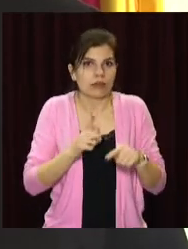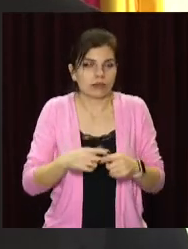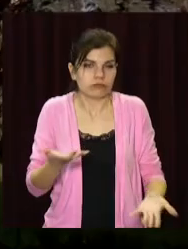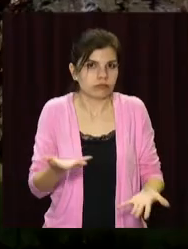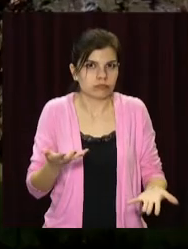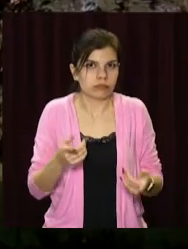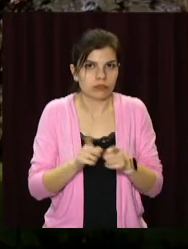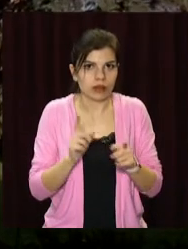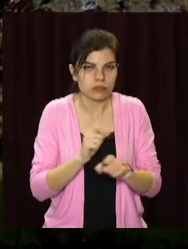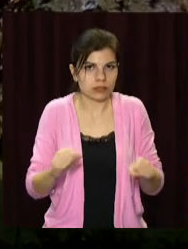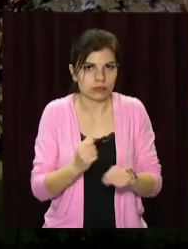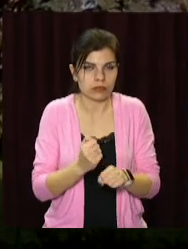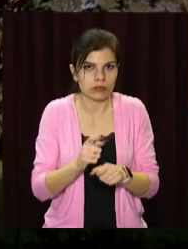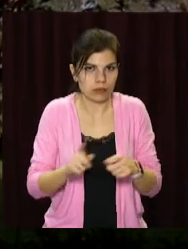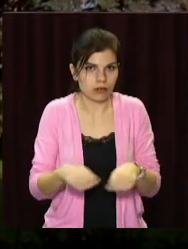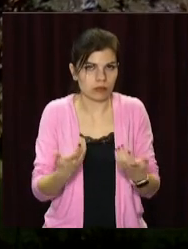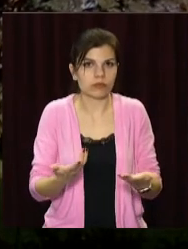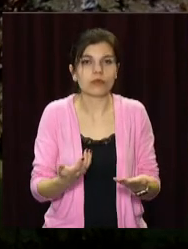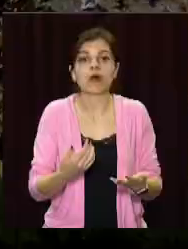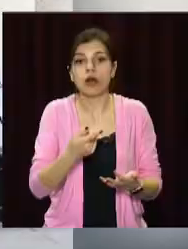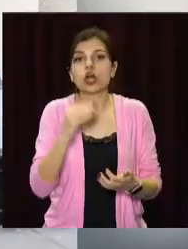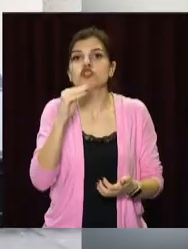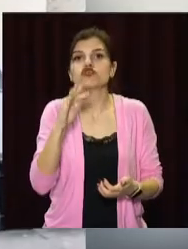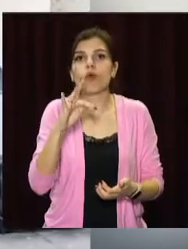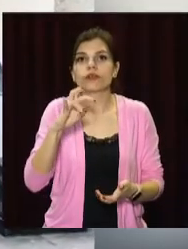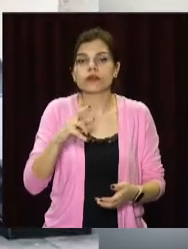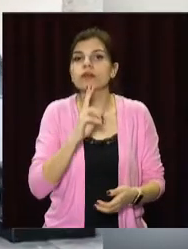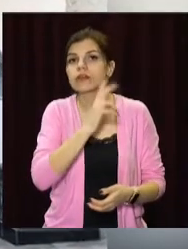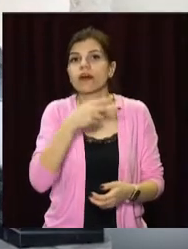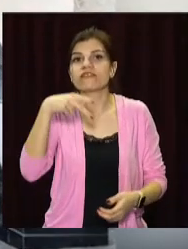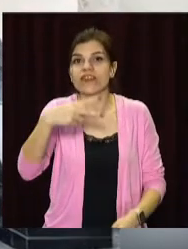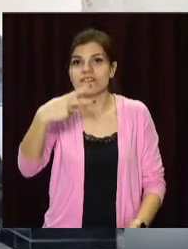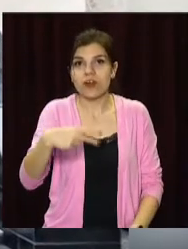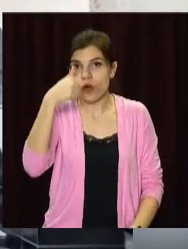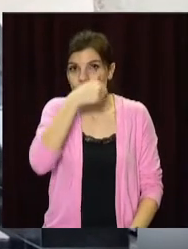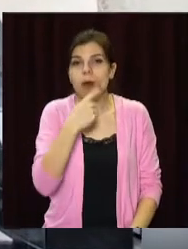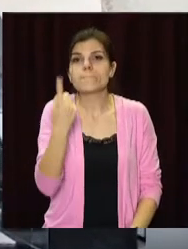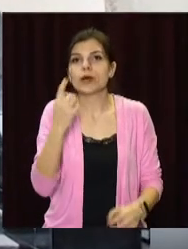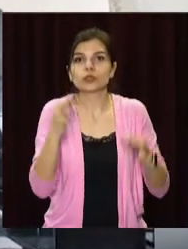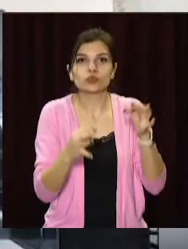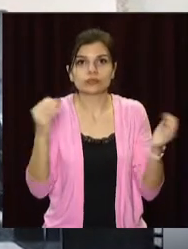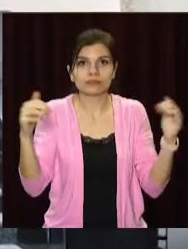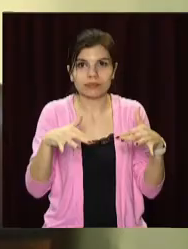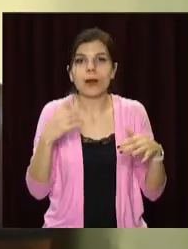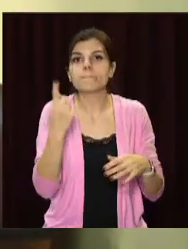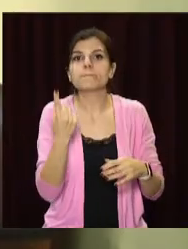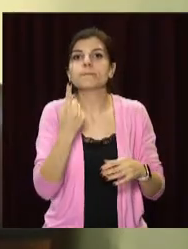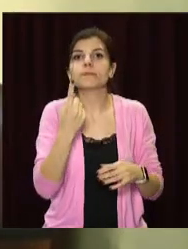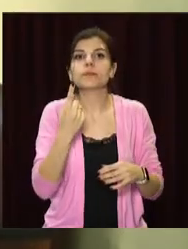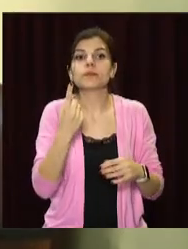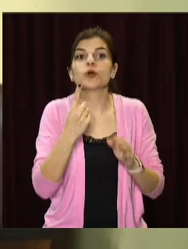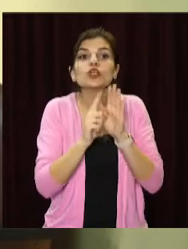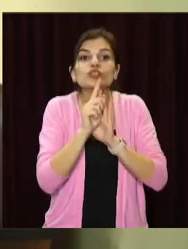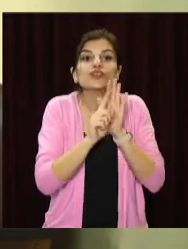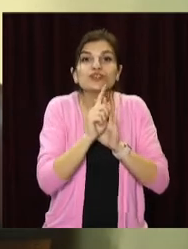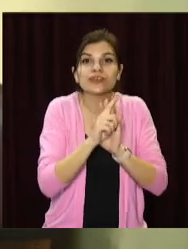До Київського суду влада Кам'янського звернулася у жовтні 2020-го. Перше засідання пройшло на початку